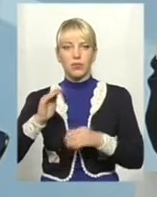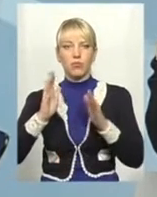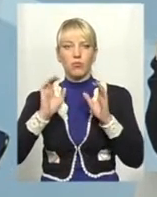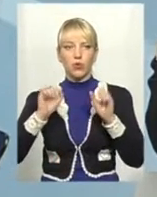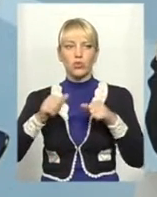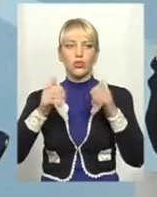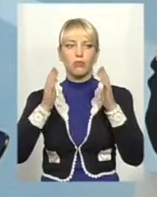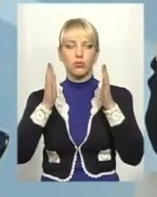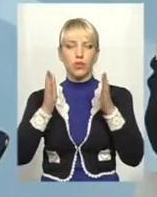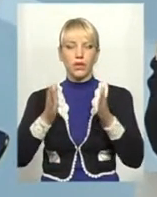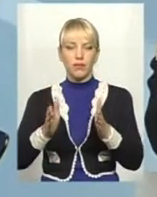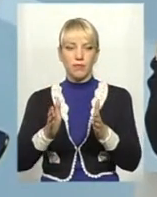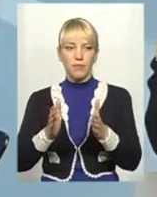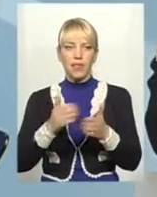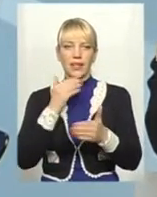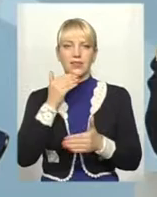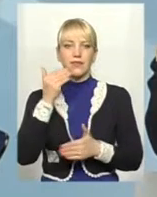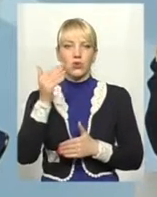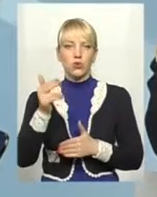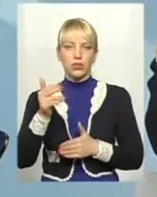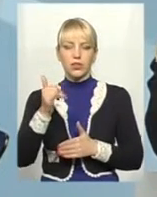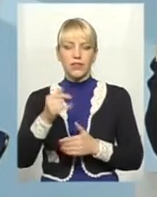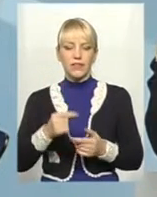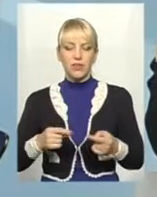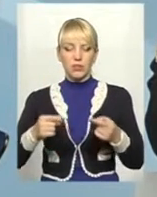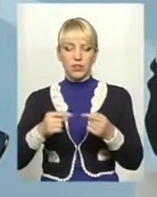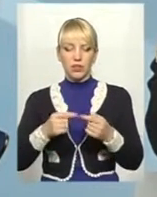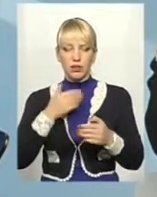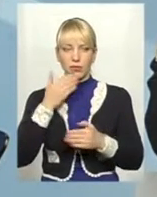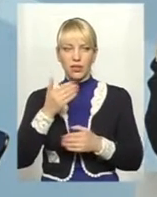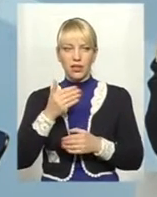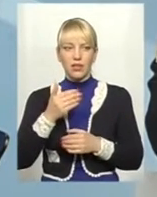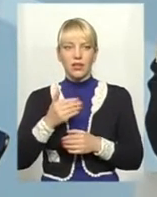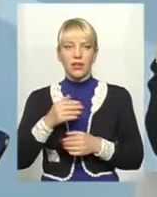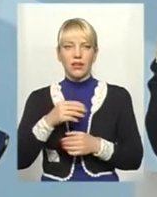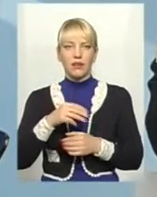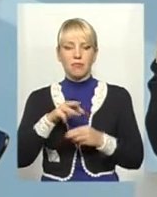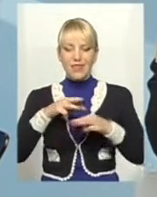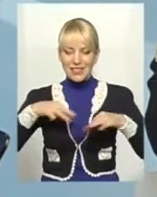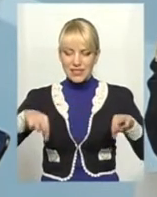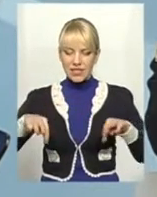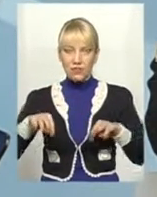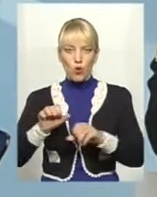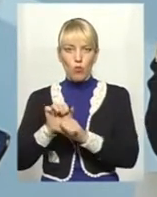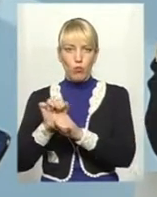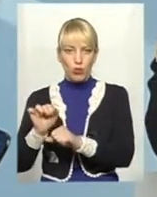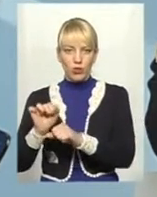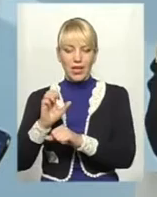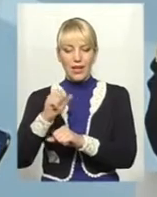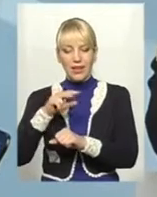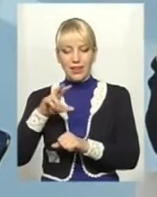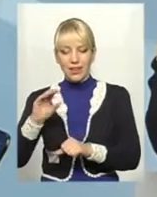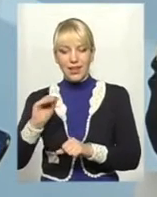буде звернутися з відповідним запитом в глав КЕО Міністерства оборони. Але, паралічно з тим,